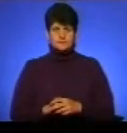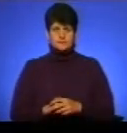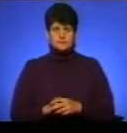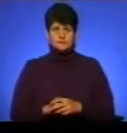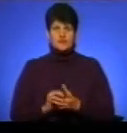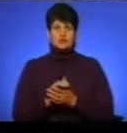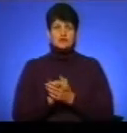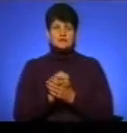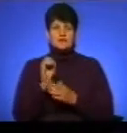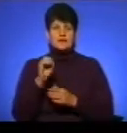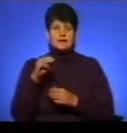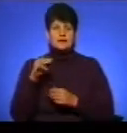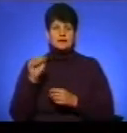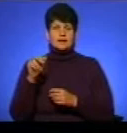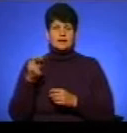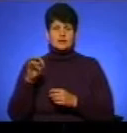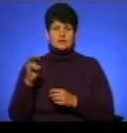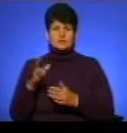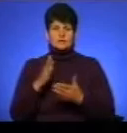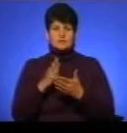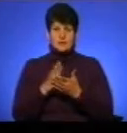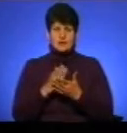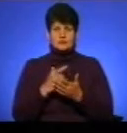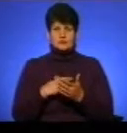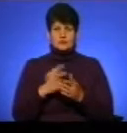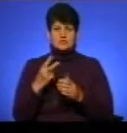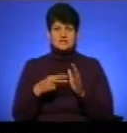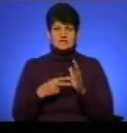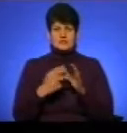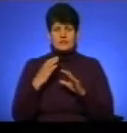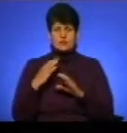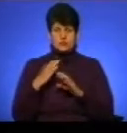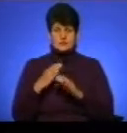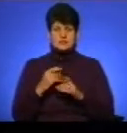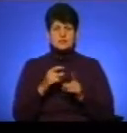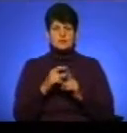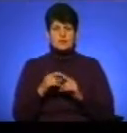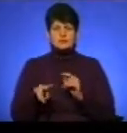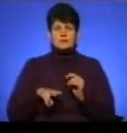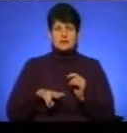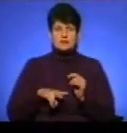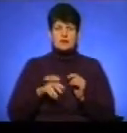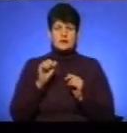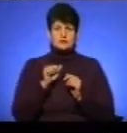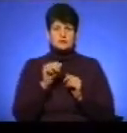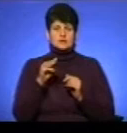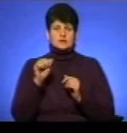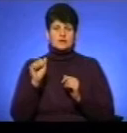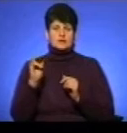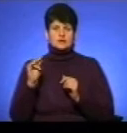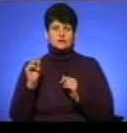Товариство «Еталон» має у своєму автопарку 27 автобусів. За словами його директора Анатолія Танчука,